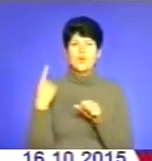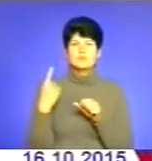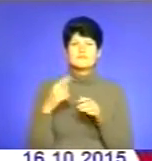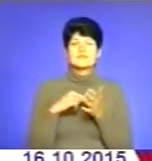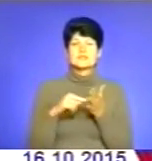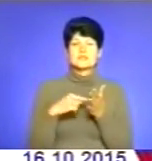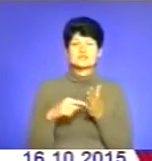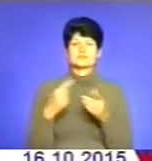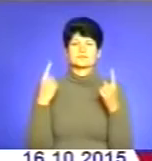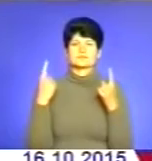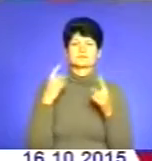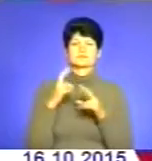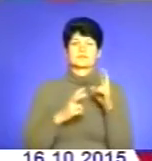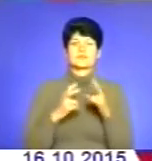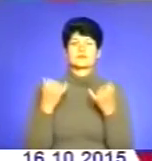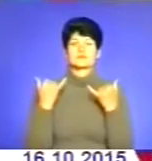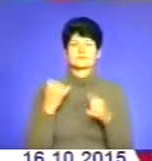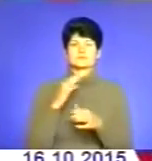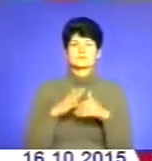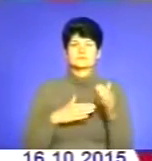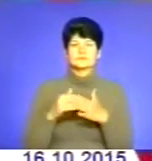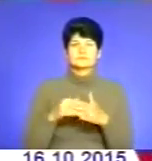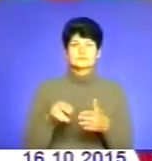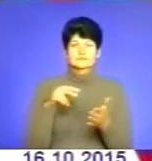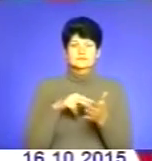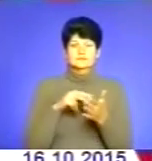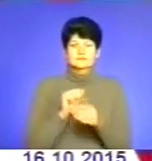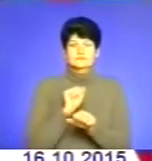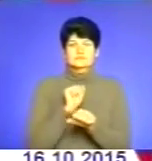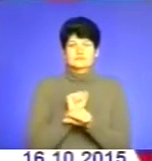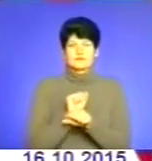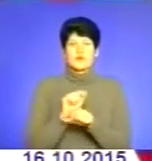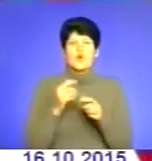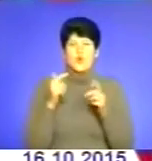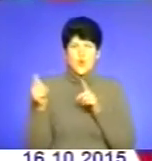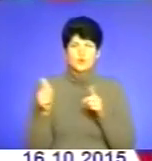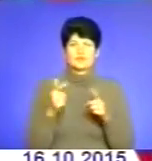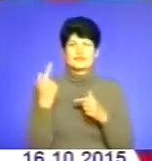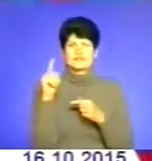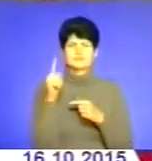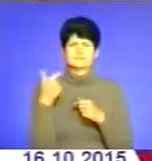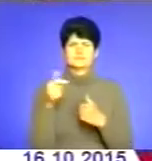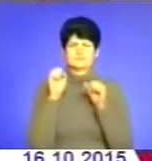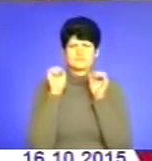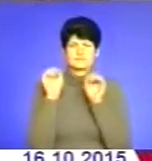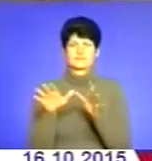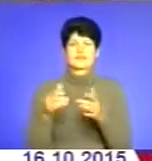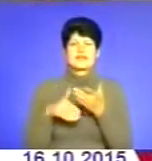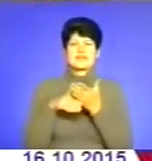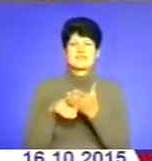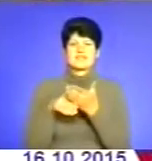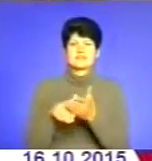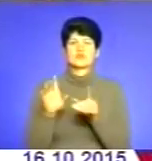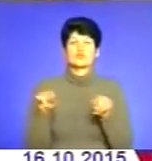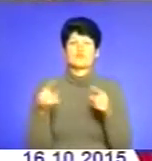потужні підприємства, які нині практично у стані застою, готові за гривню продати інвесторам, котрі створять нові робочі